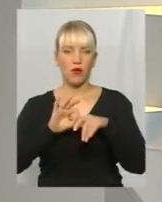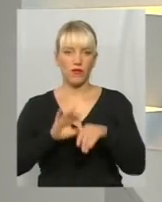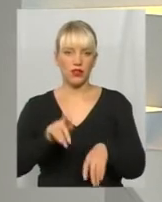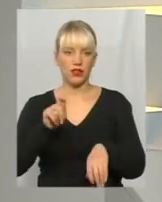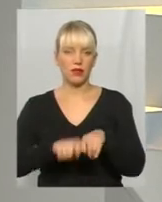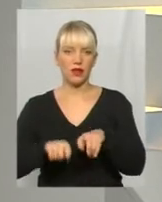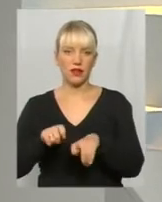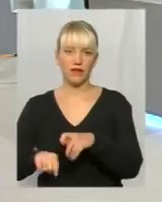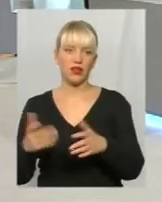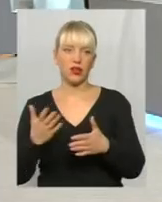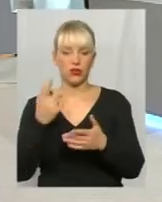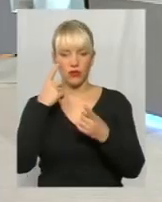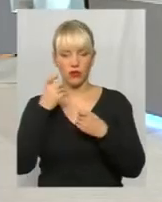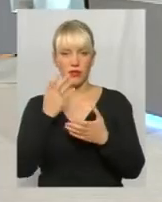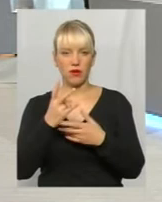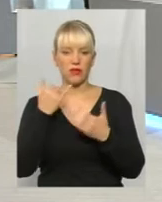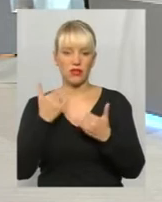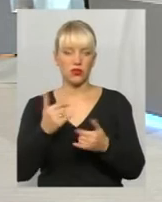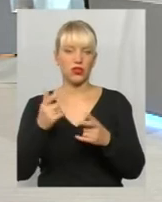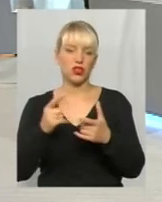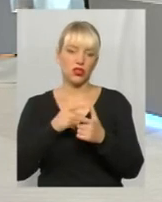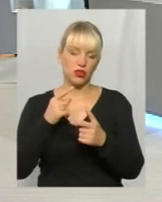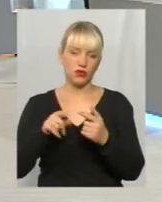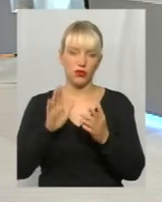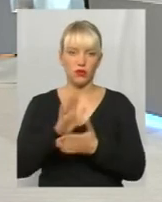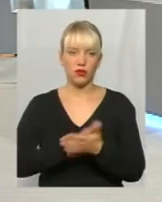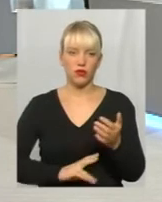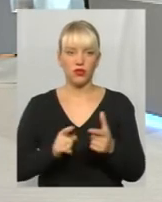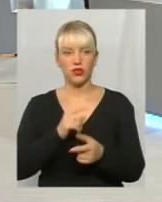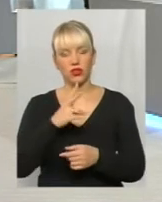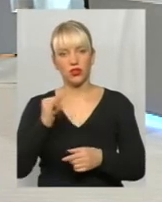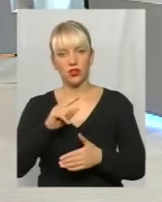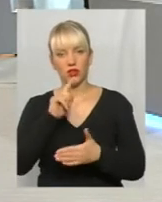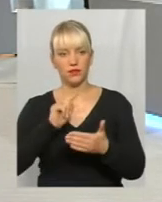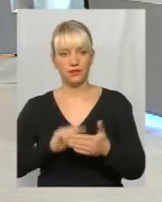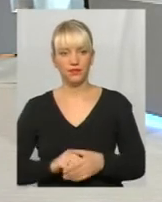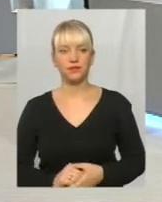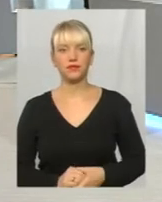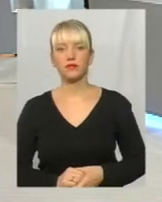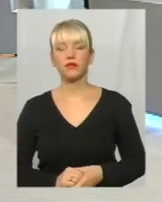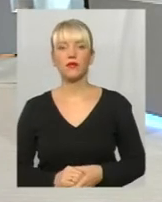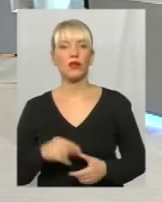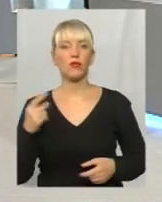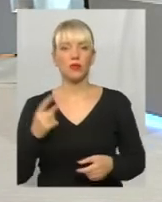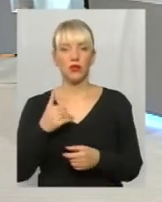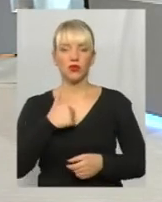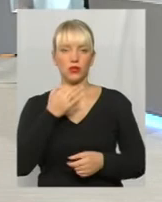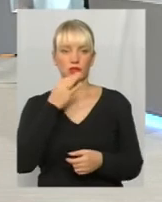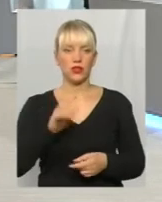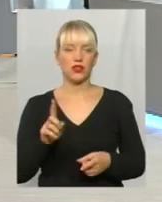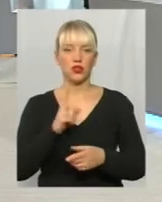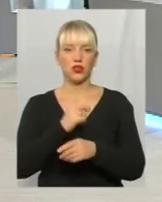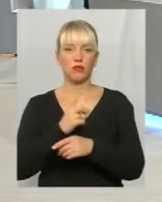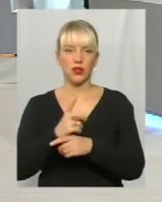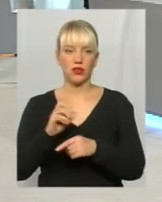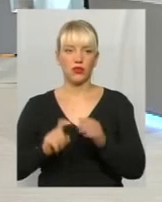Яку інформацію маємо на сьогодні, чи буде він продовжений, чи ні? Прошу, з перших вуст від вас хочу. По-перше, хочу сказати, що мораторій з